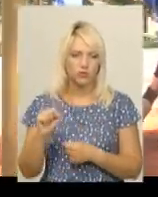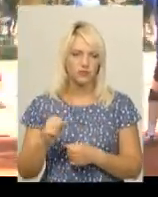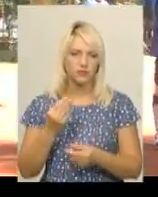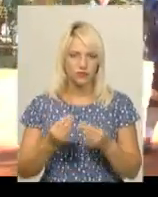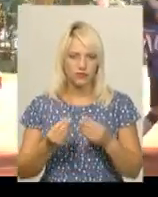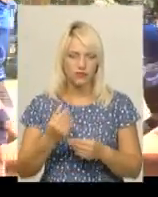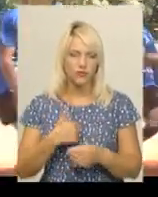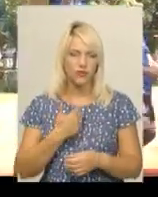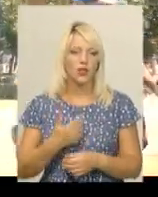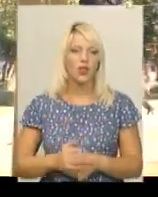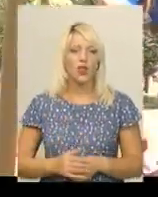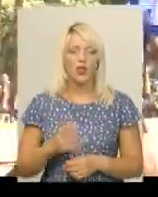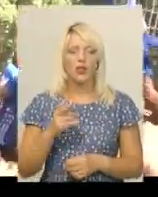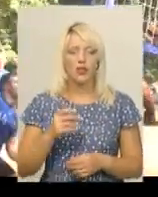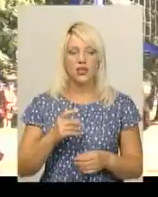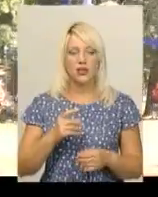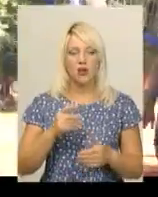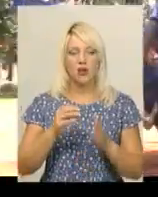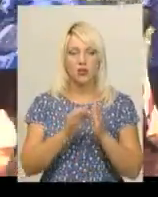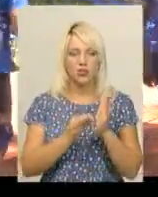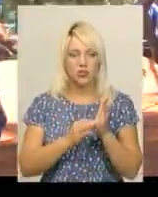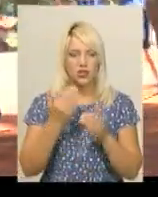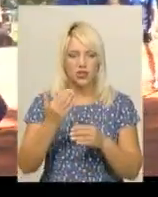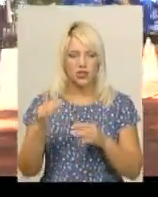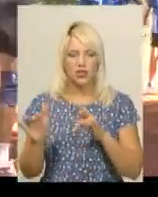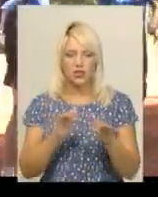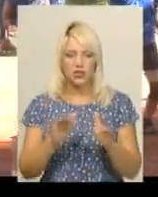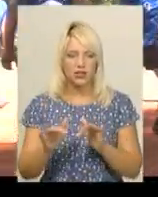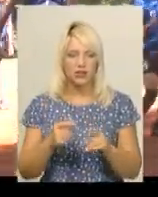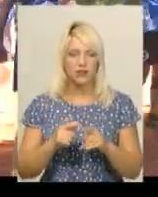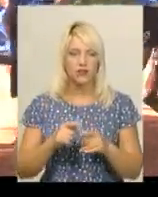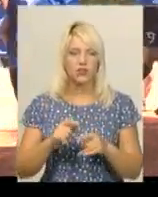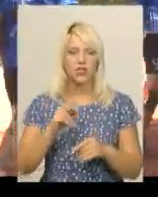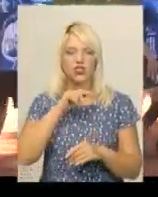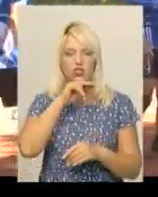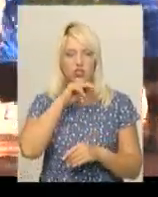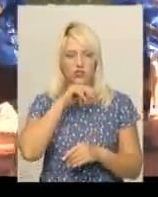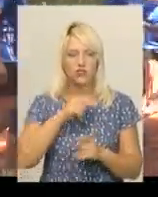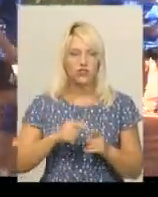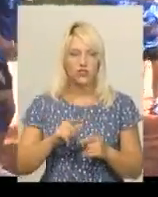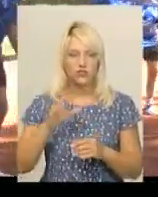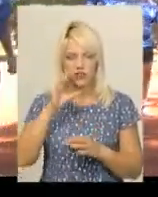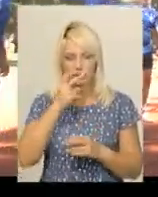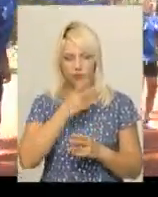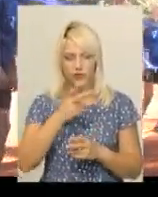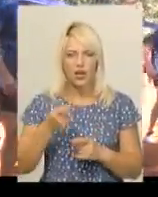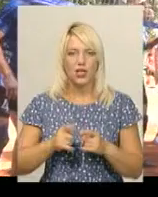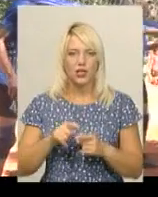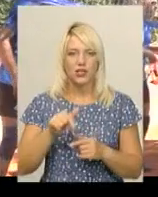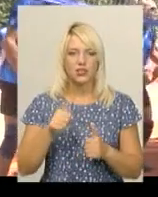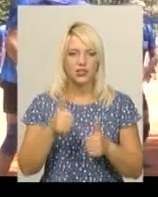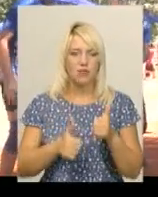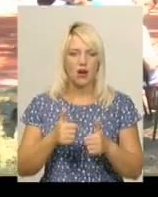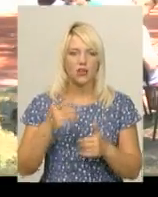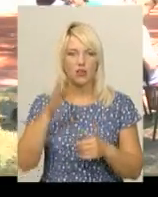«Встиг оцінити рівень команд-учасниць турніру в Хмельницькому ветеран волейбольного спорту з чернівців Петро Раца. На цих змаганнях він